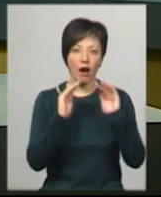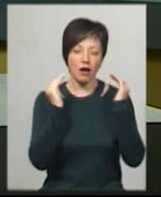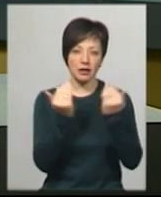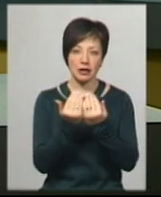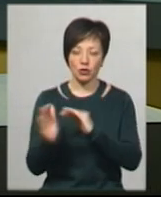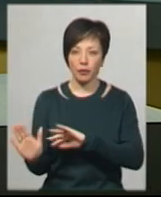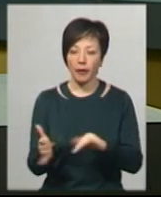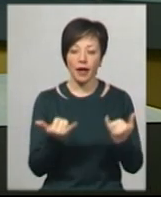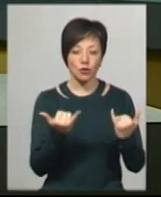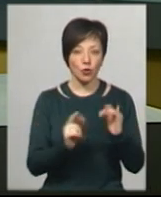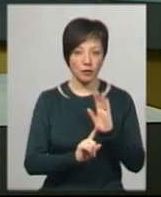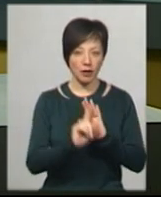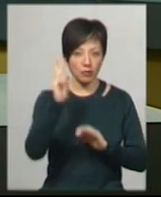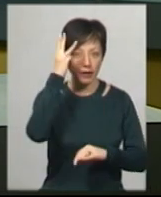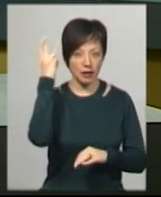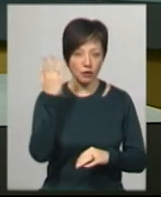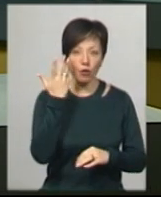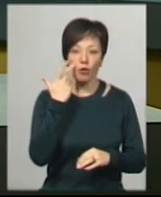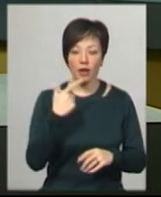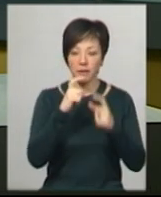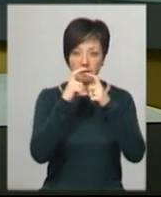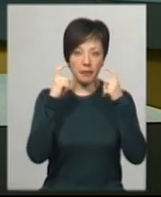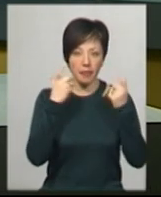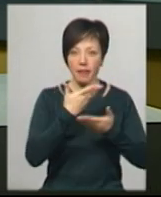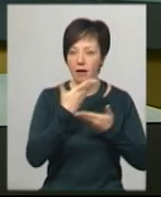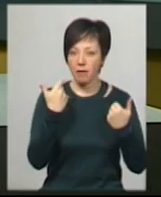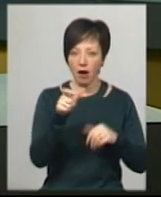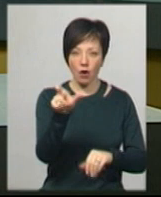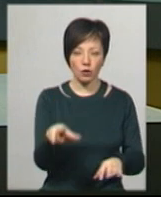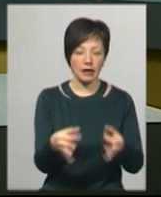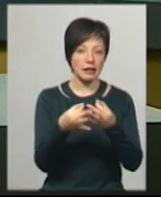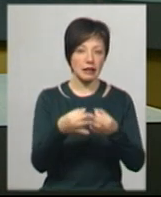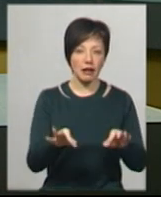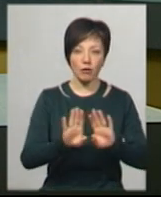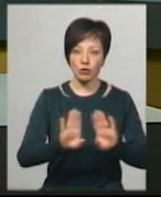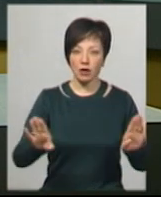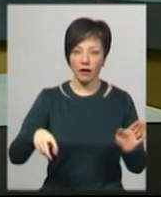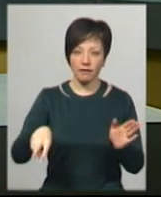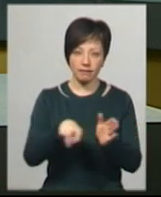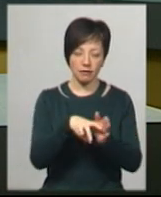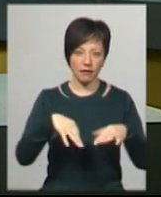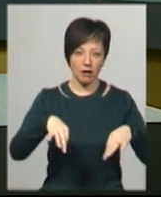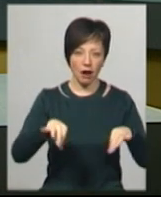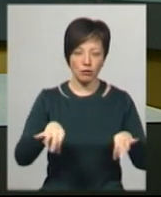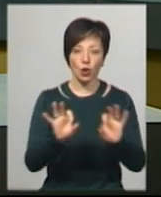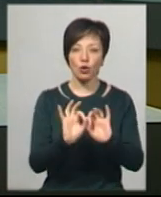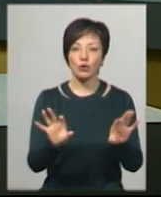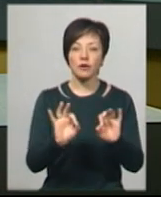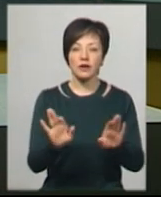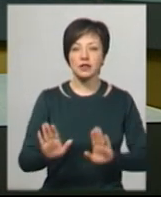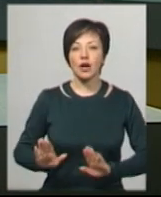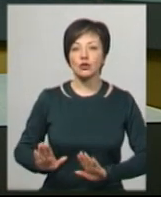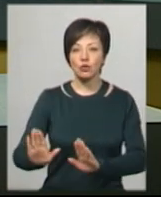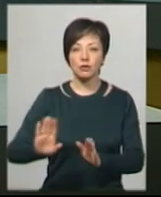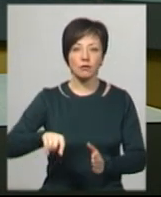Відсьогодні у Хмельницькому за відсутності медичної маски пасажирів не пускають у громадський транспорт. Про це Суспільному розповів заступник